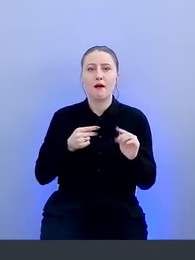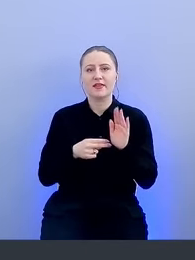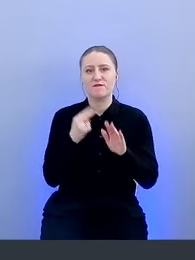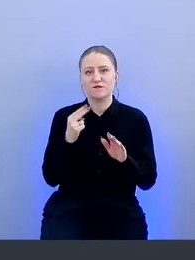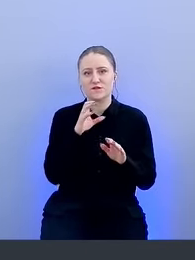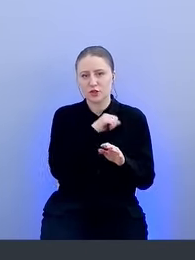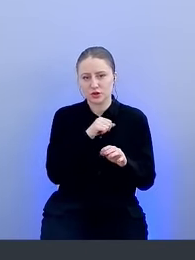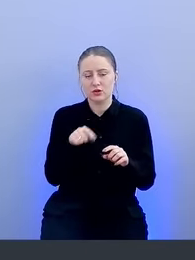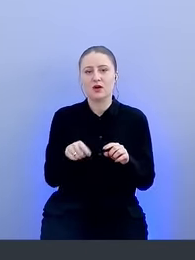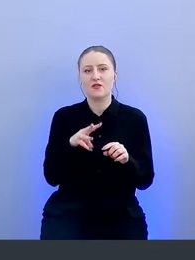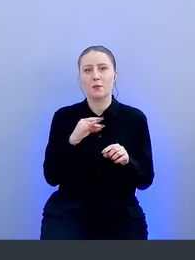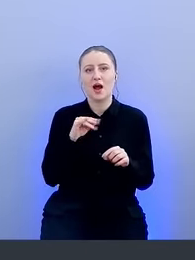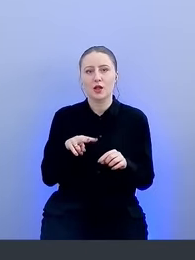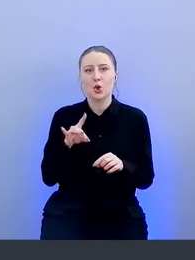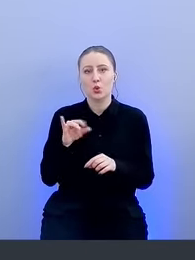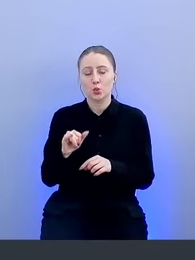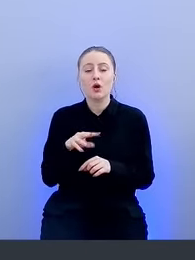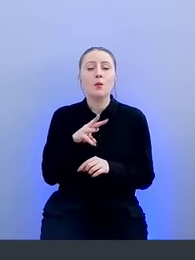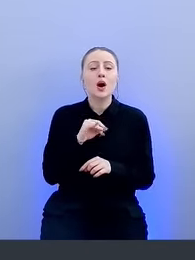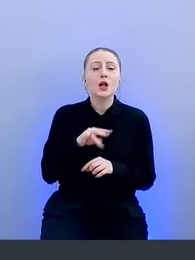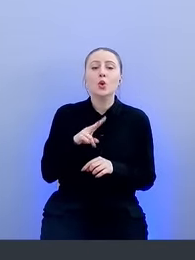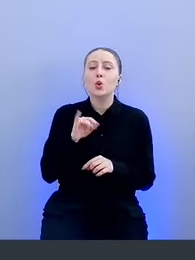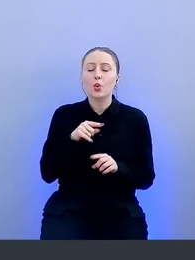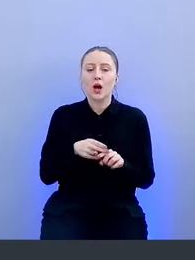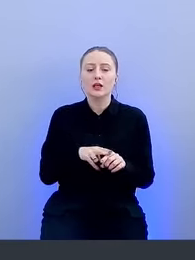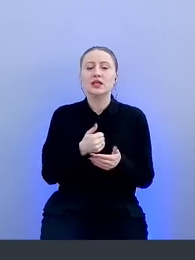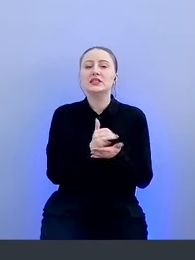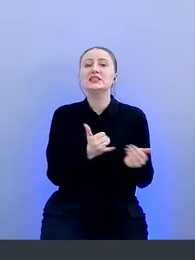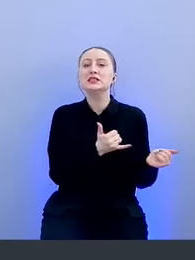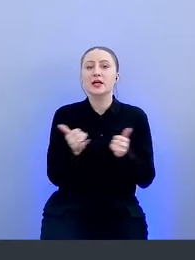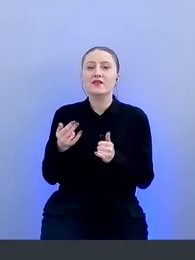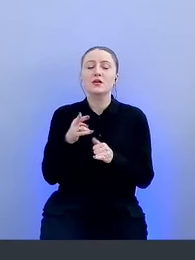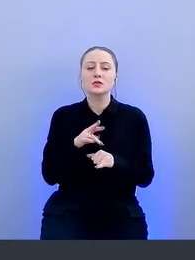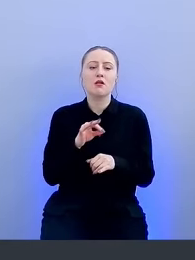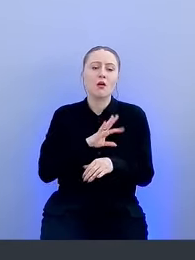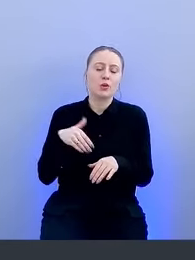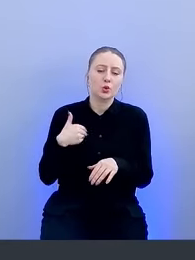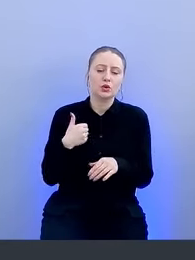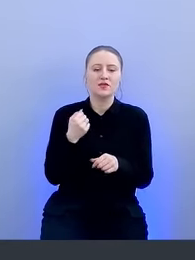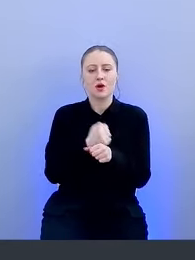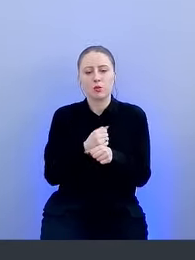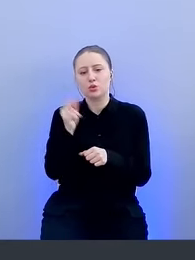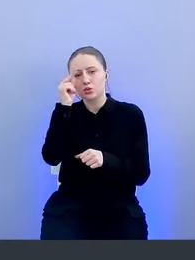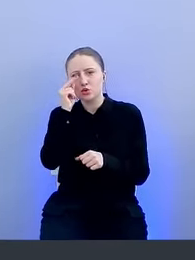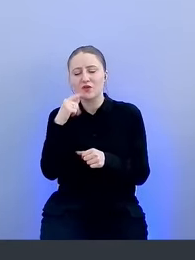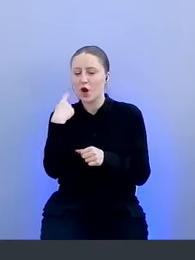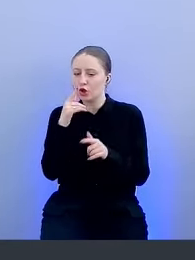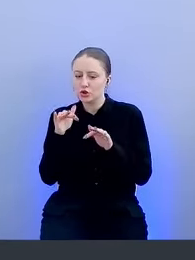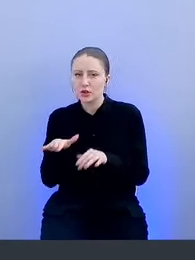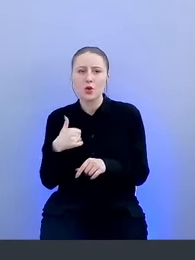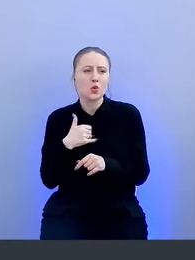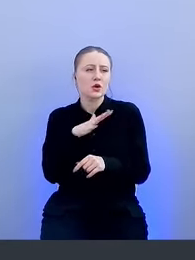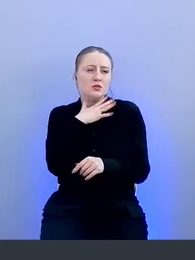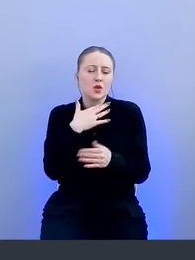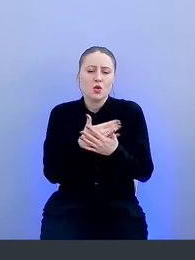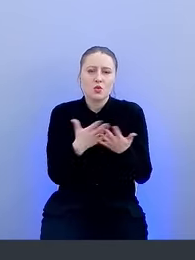Mail.ru – это сервис для продуктивной работы, учебы, личных дел. У нас большое количество крутых